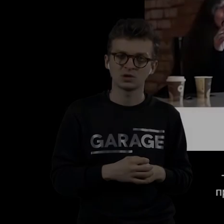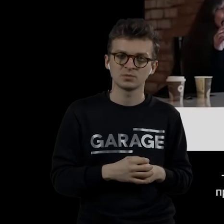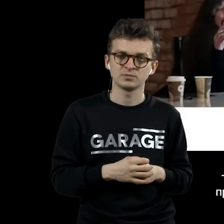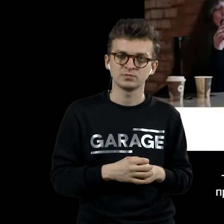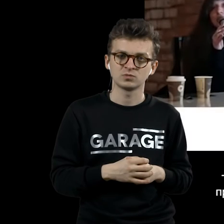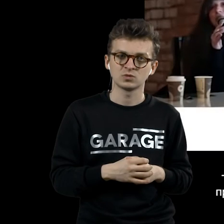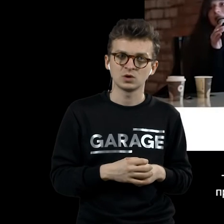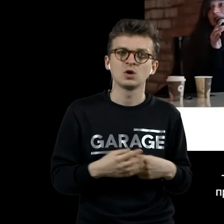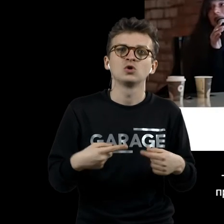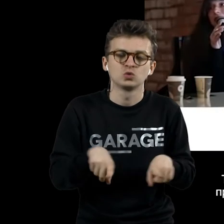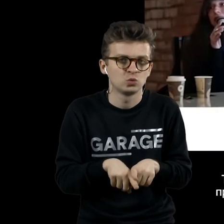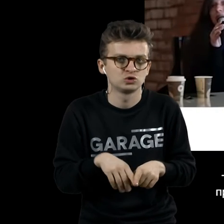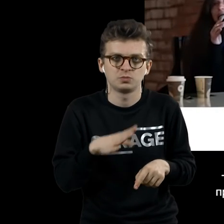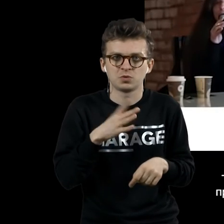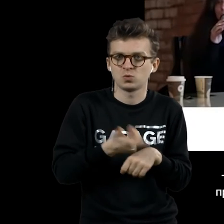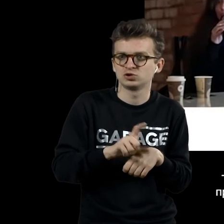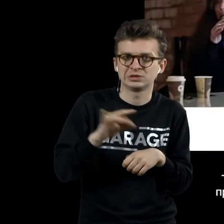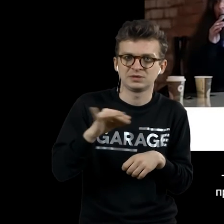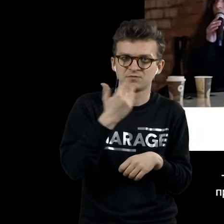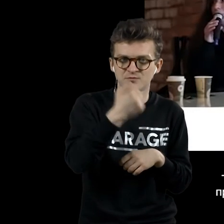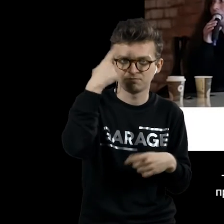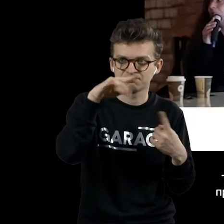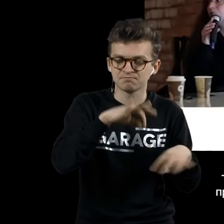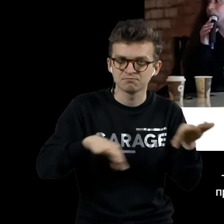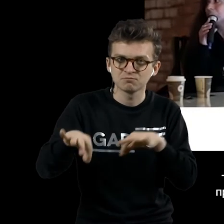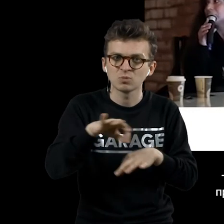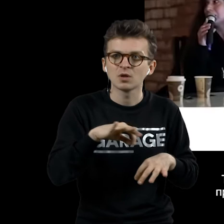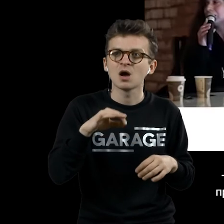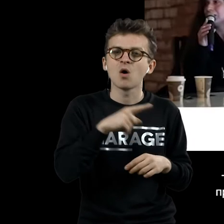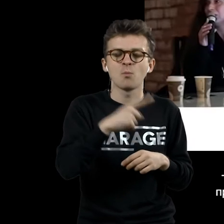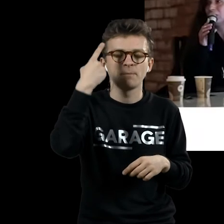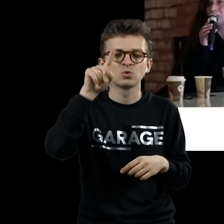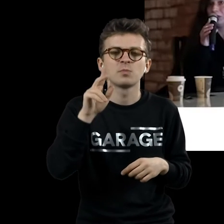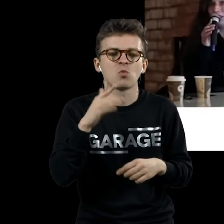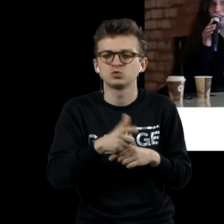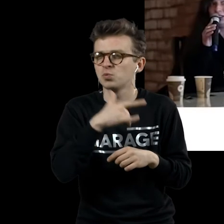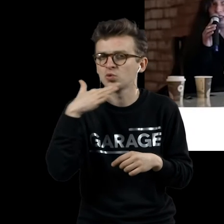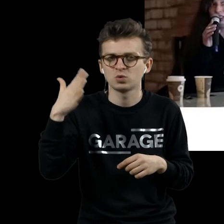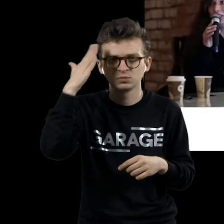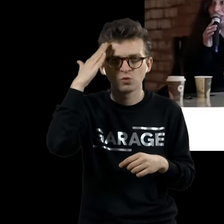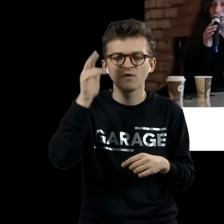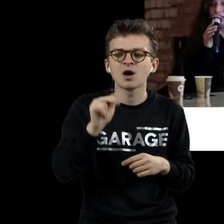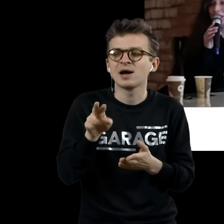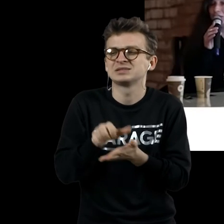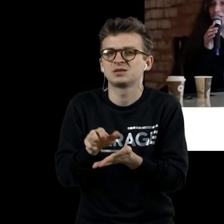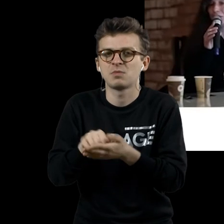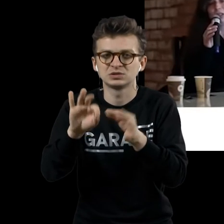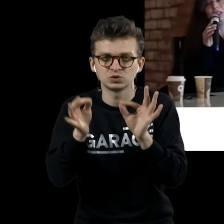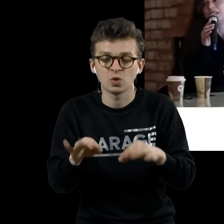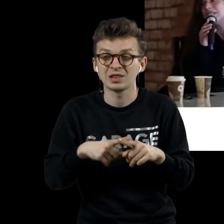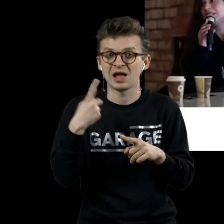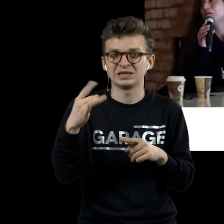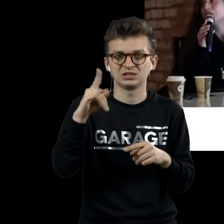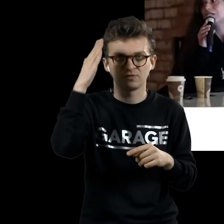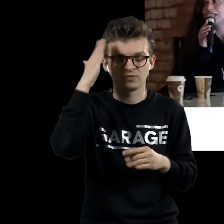Тоже страшно интересовавшего проекта, поскольку он придумывает массу способов, как заниматься искусством. Один из вариантов, которые он